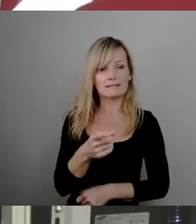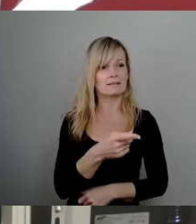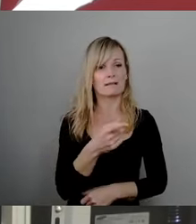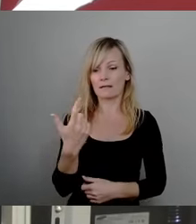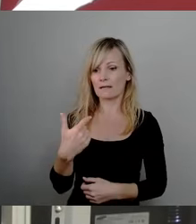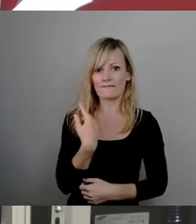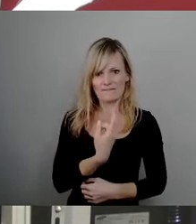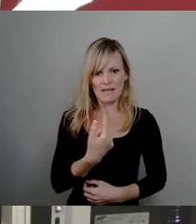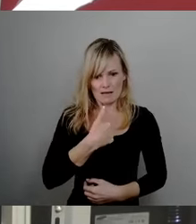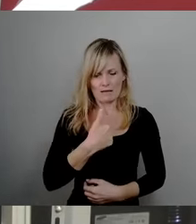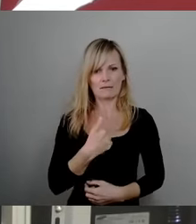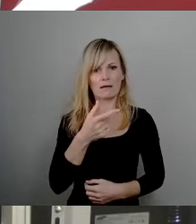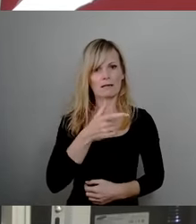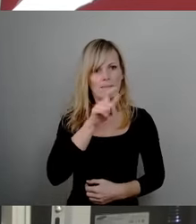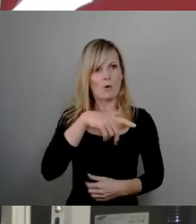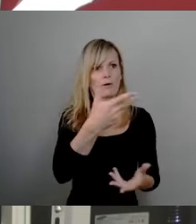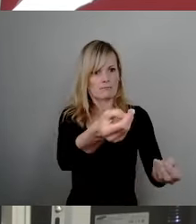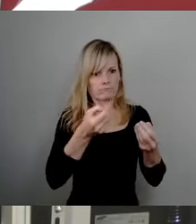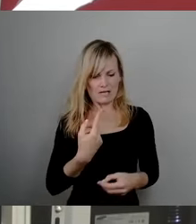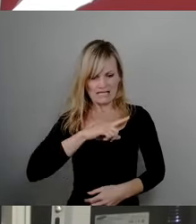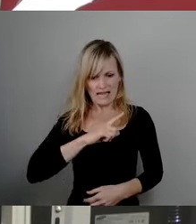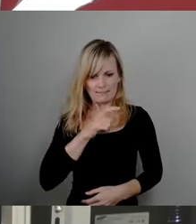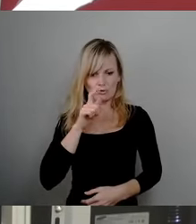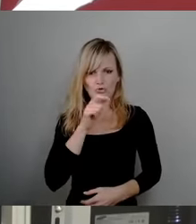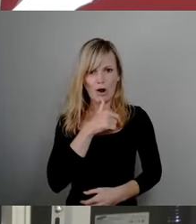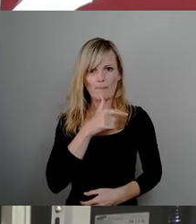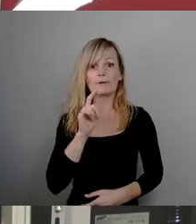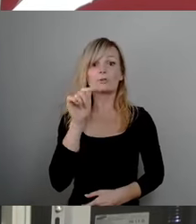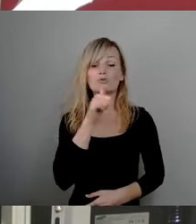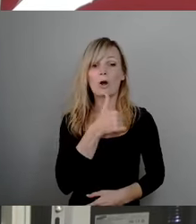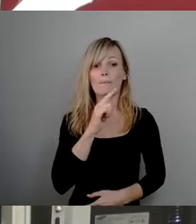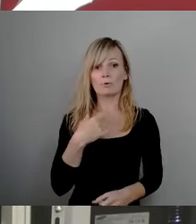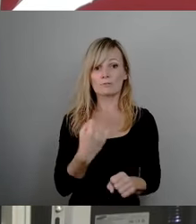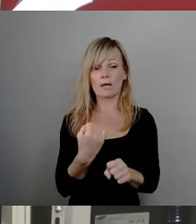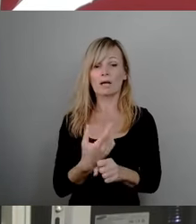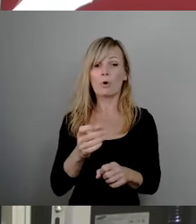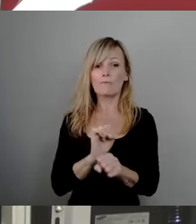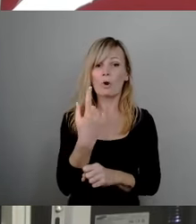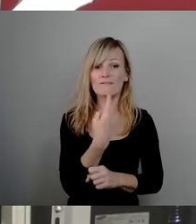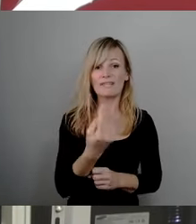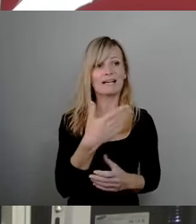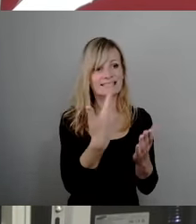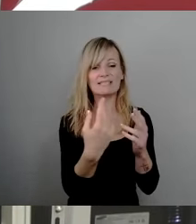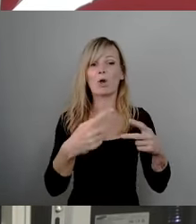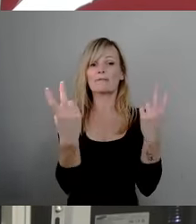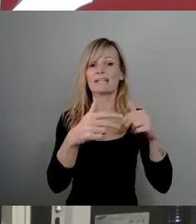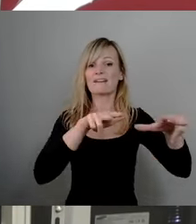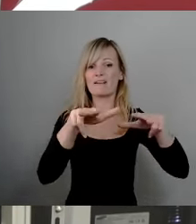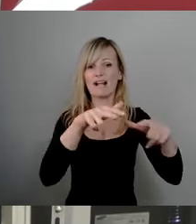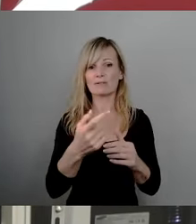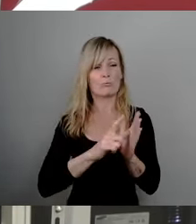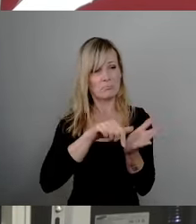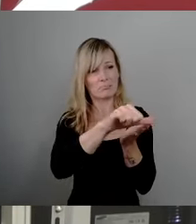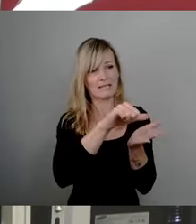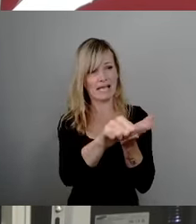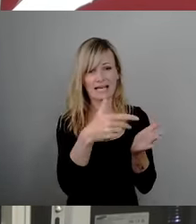gut bezahlte, massiv ausgestattete öffentliche Verwaltung leisten. Und das ist eine Umdrehung des eigentlichen